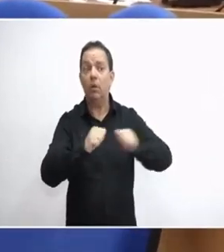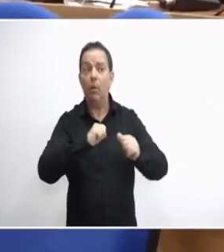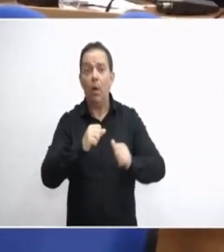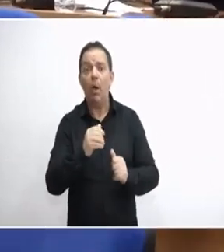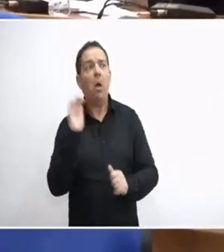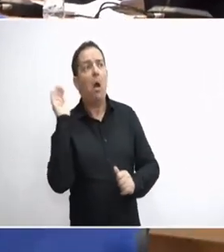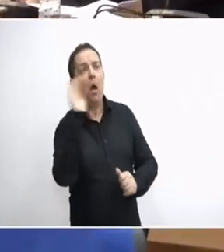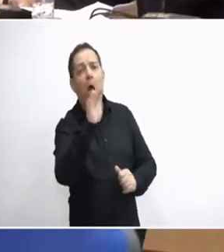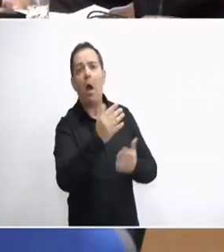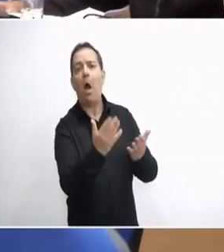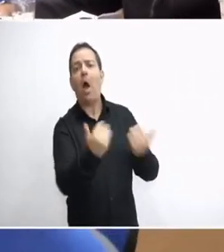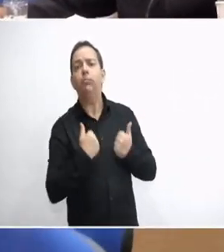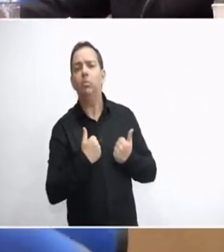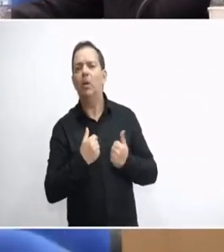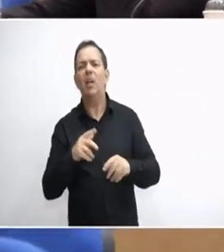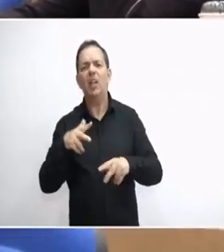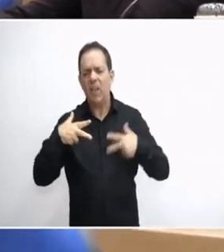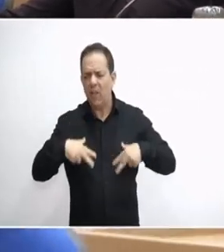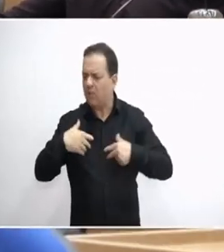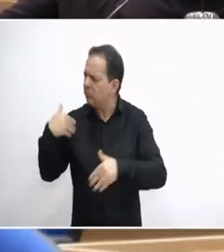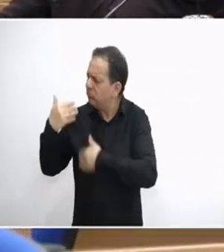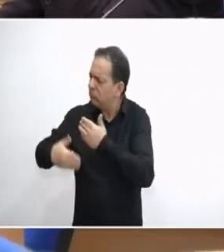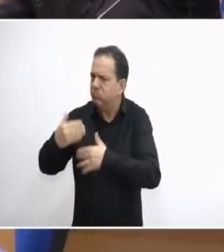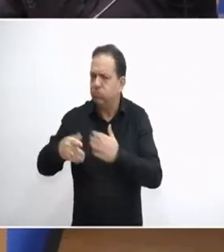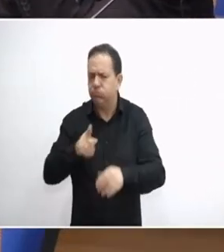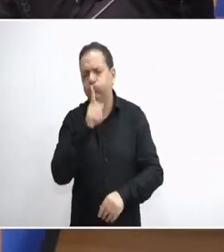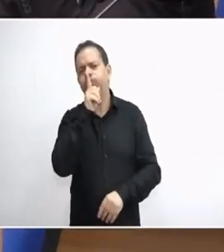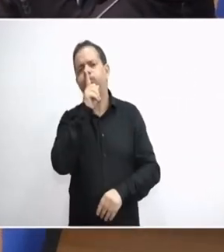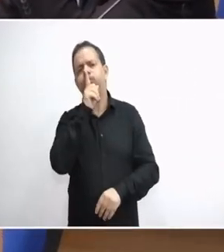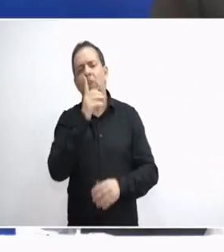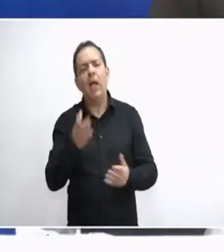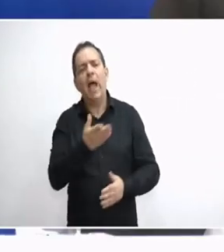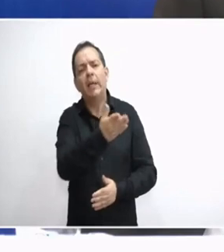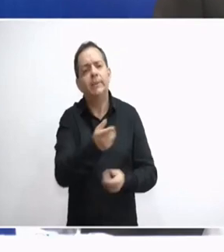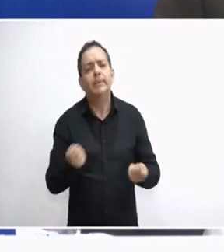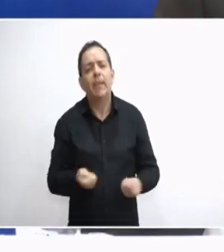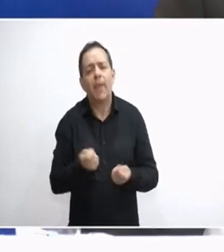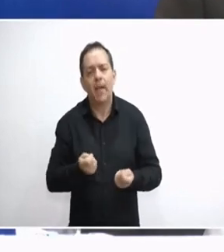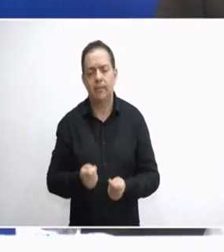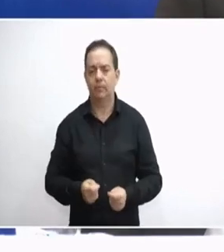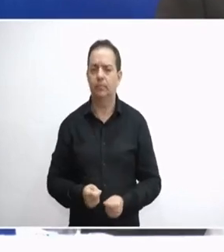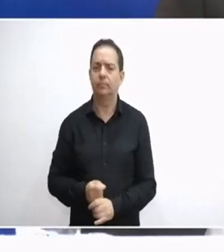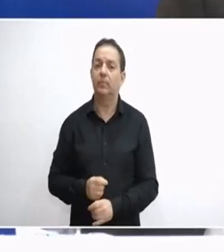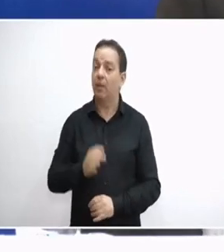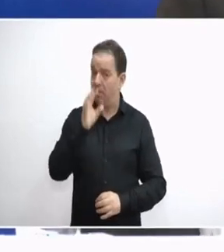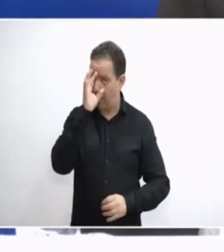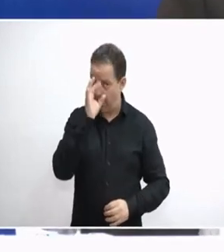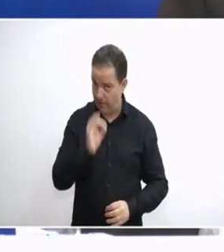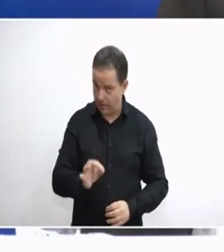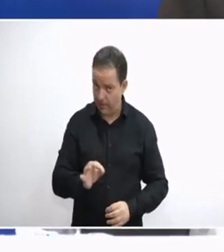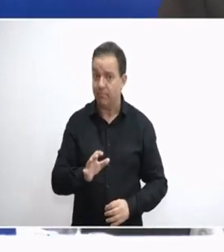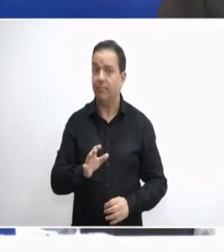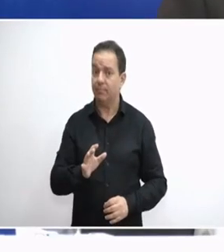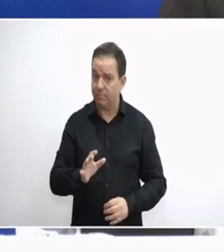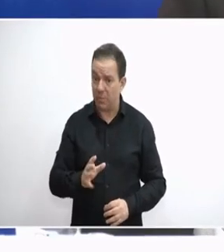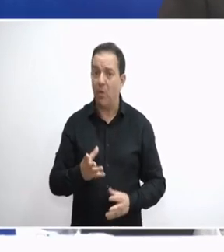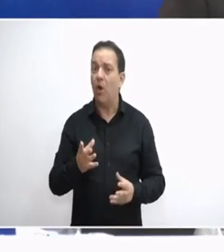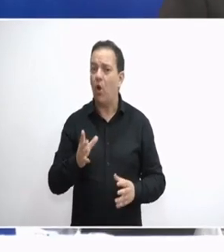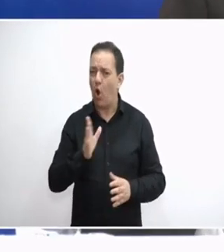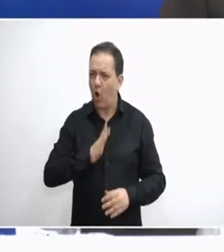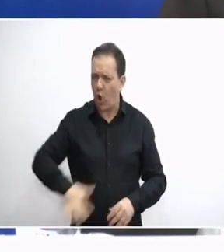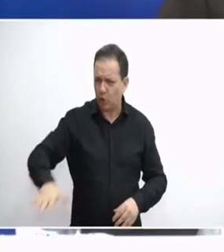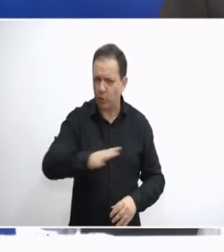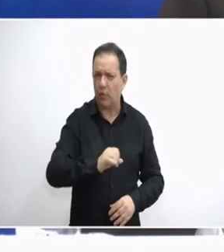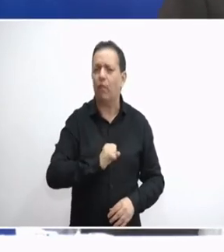διαχρονικά από όλες τις κυβερνήσεις. Τι ακριβώς θα πράξετε γι' αυτό. Υπάρχει μια αλήθεια και ο κόσμος ίσως φοβάται μέσα από τις φοβίες που το έχουν